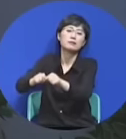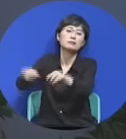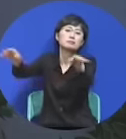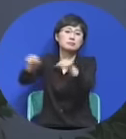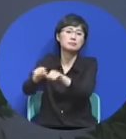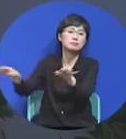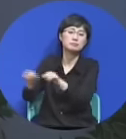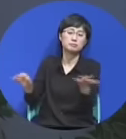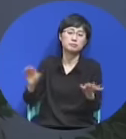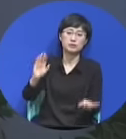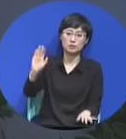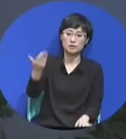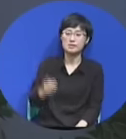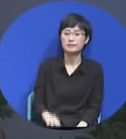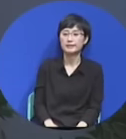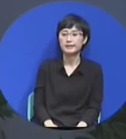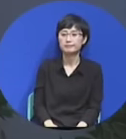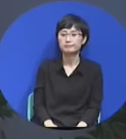뭔 말 인지 압니까?